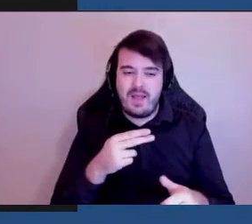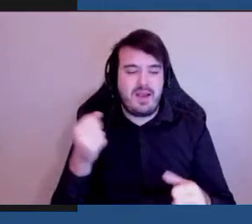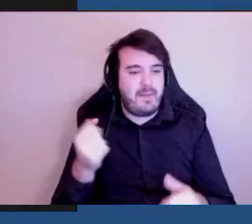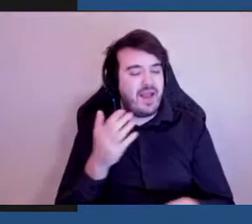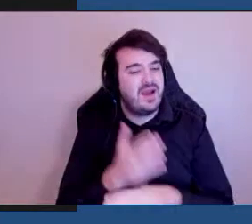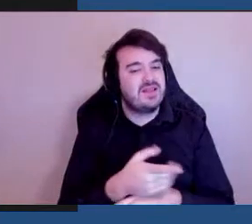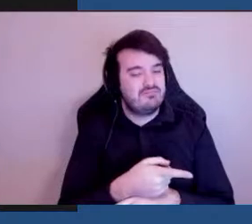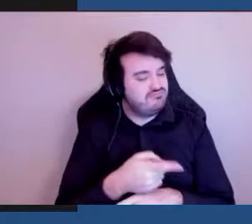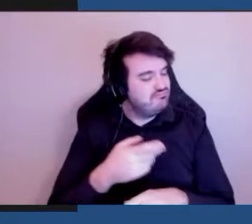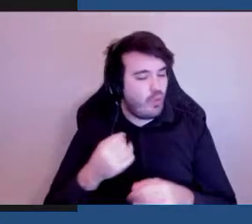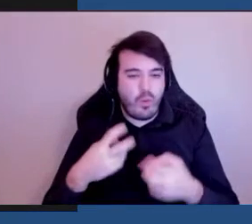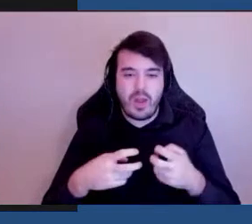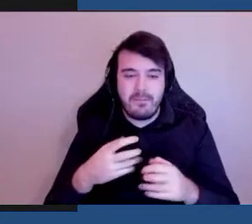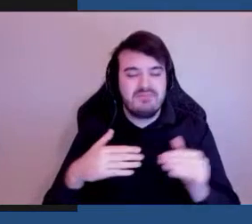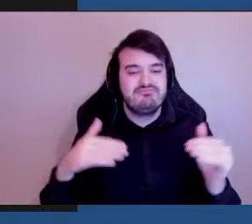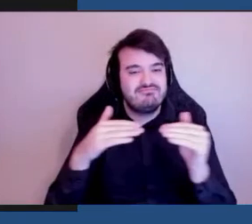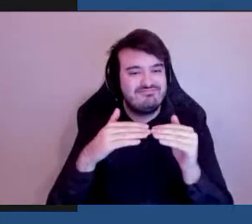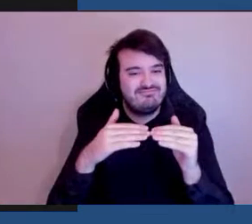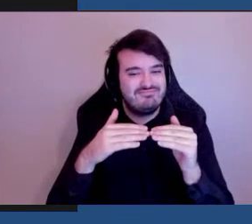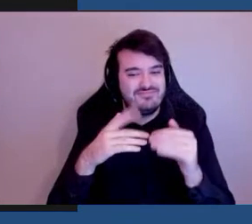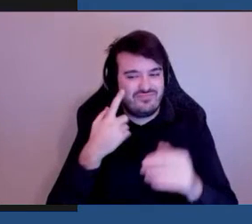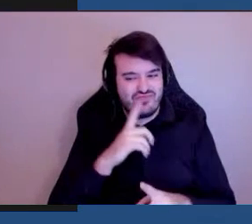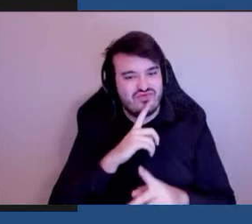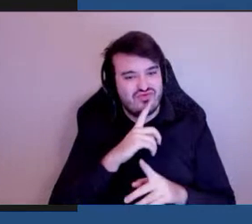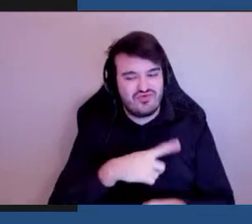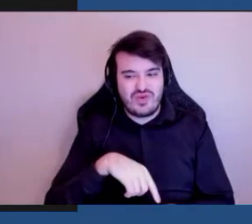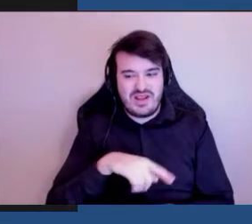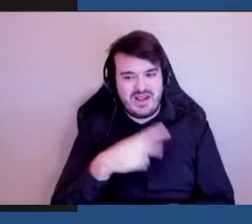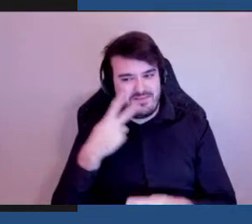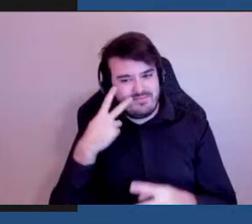et assurer qu'on regarde les choses